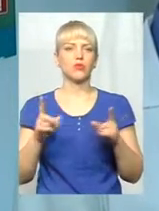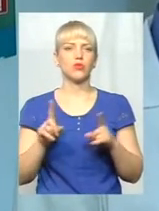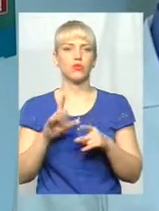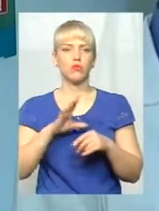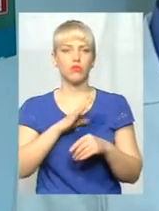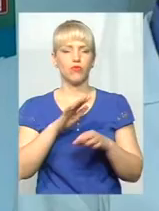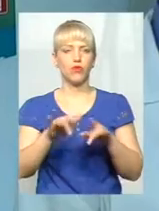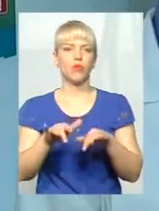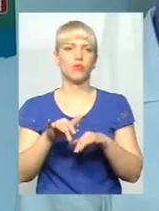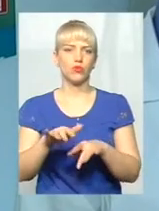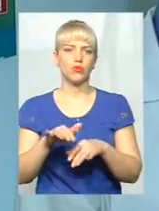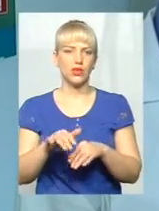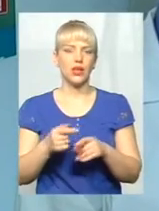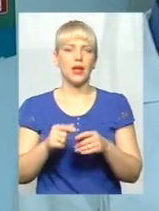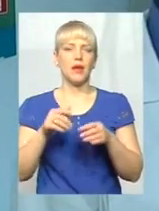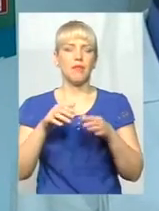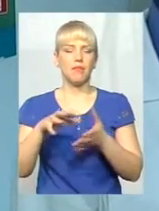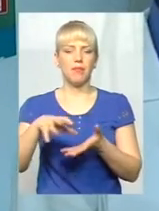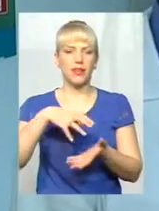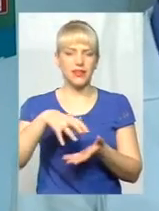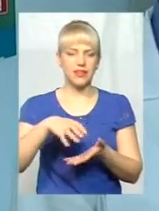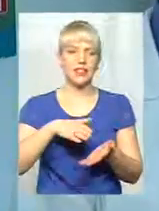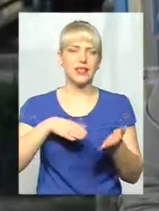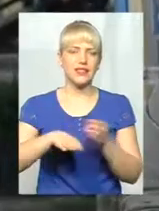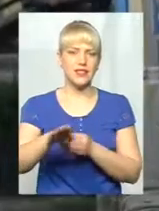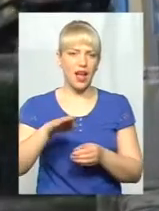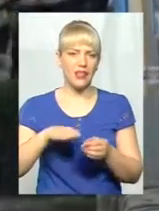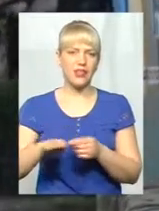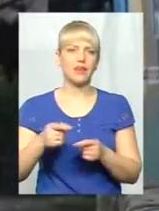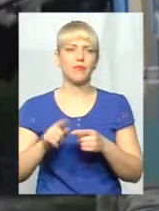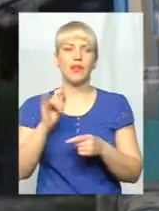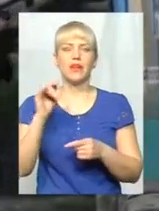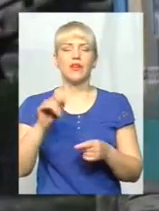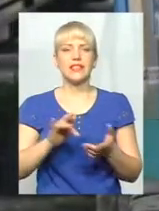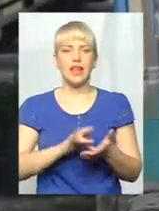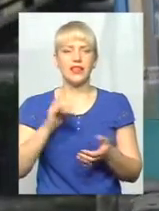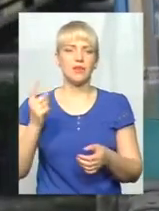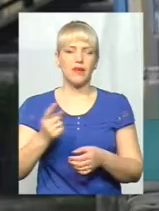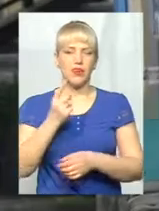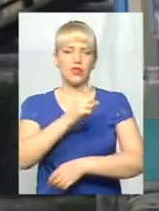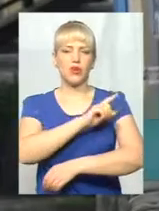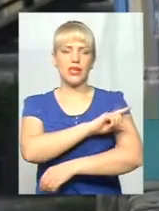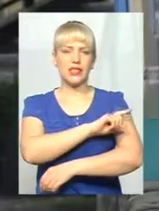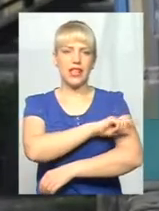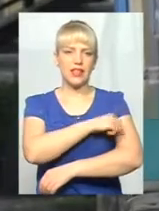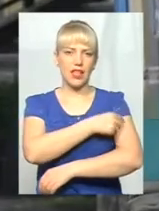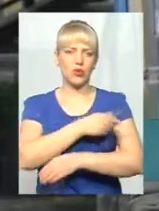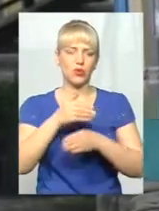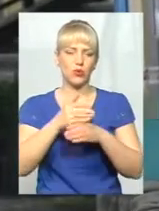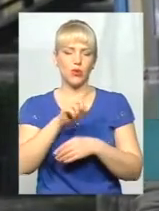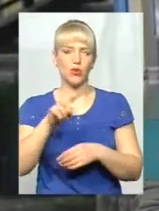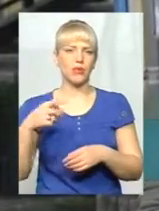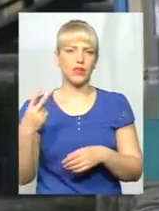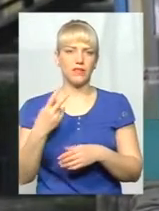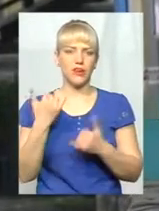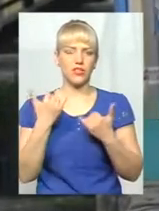'ютер, принтер, сканер для педіатрів. У центрі первинної медико-санітарної допомоги номер 2 станом на сьогодні